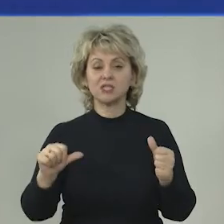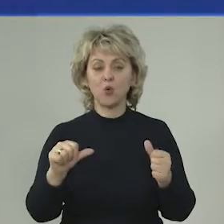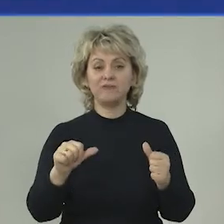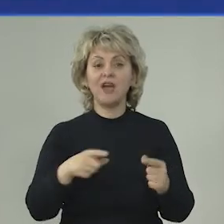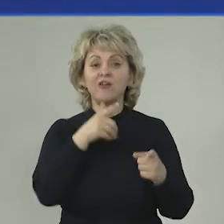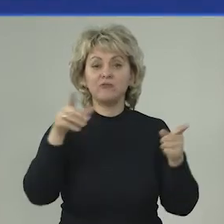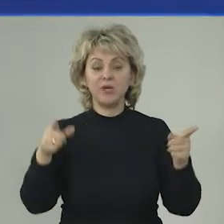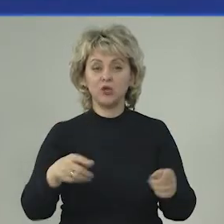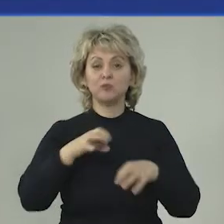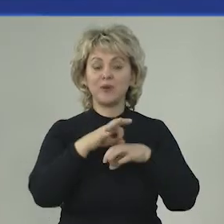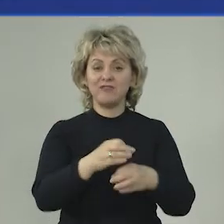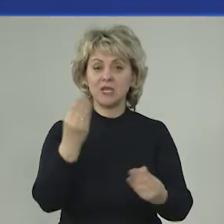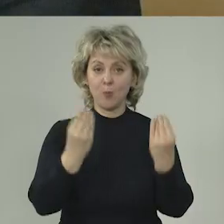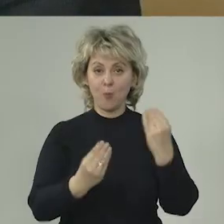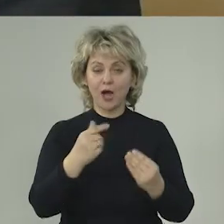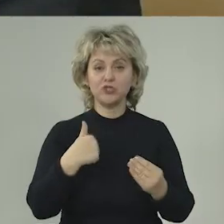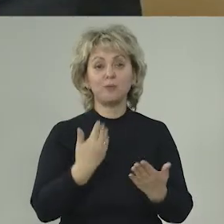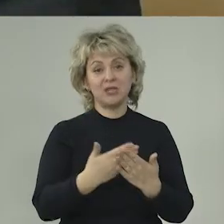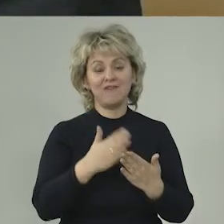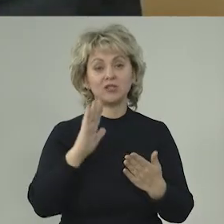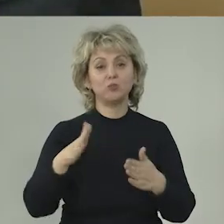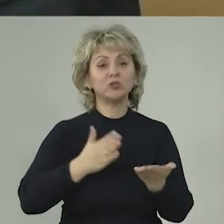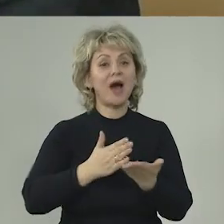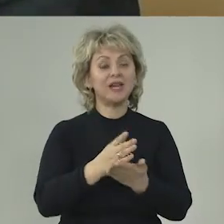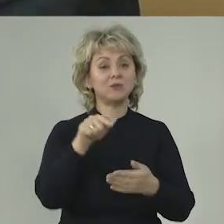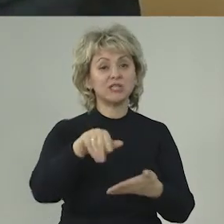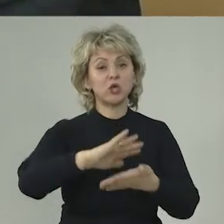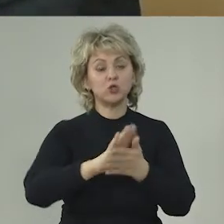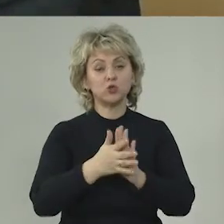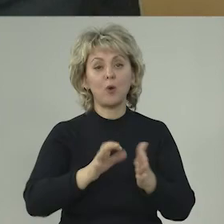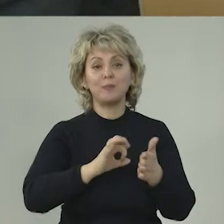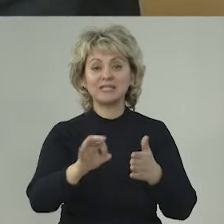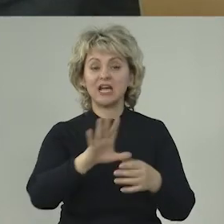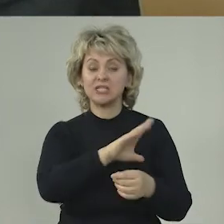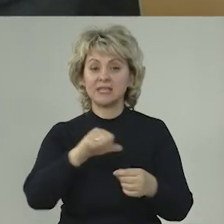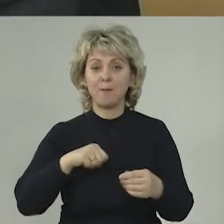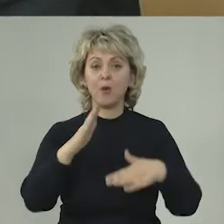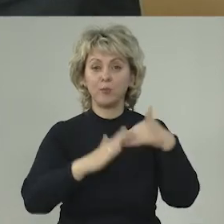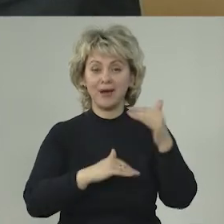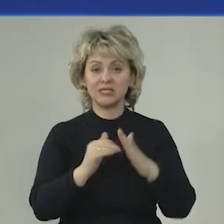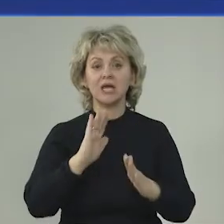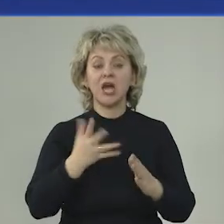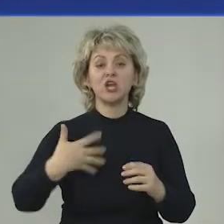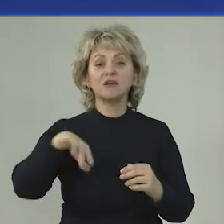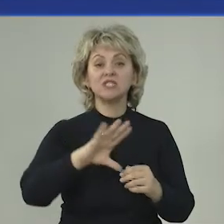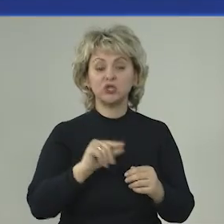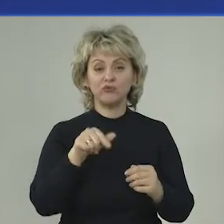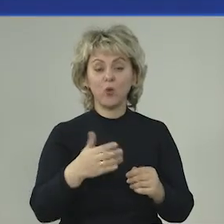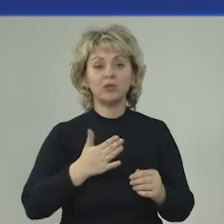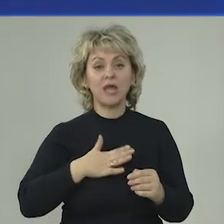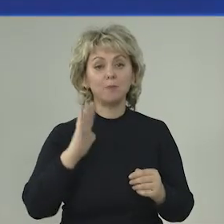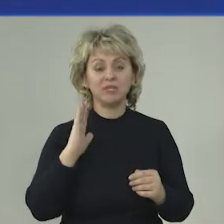А в период проведения матчей мы, наверное, будем ориентироваться по ситуации. Подскажет сама практика. И, скорее всего,